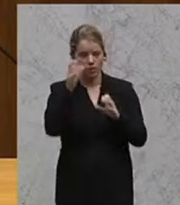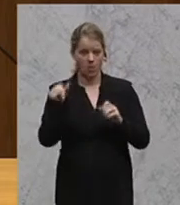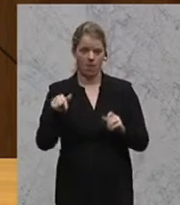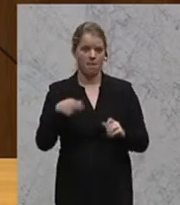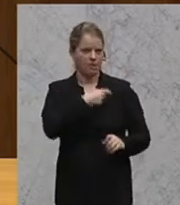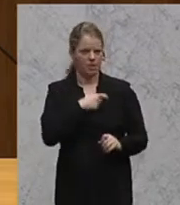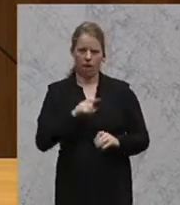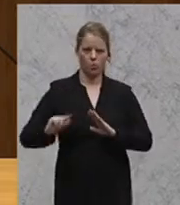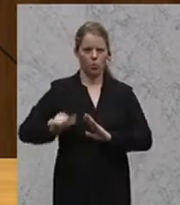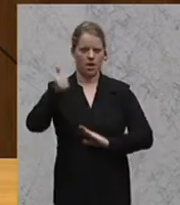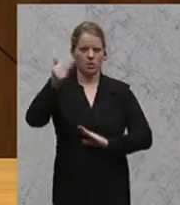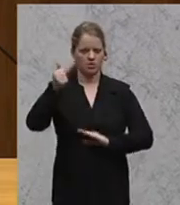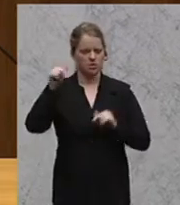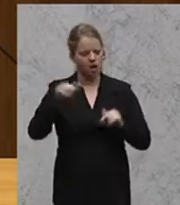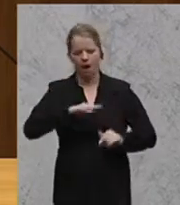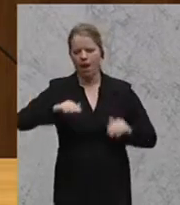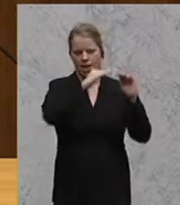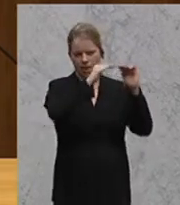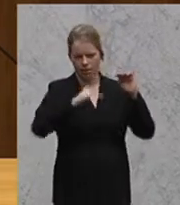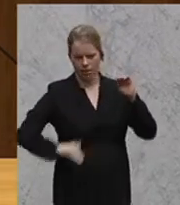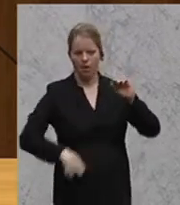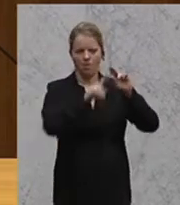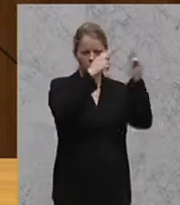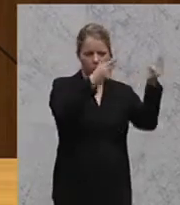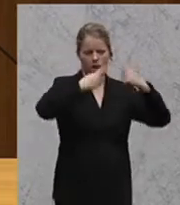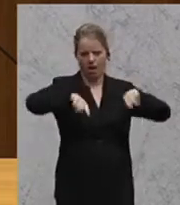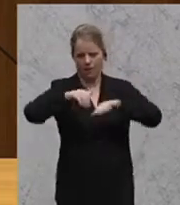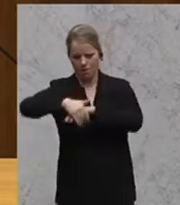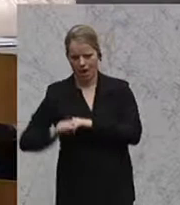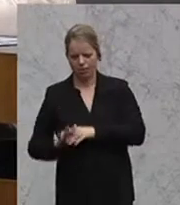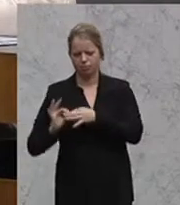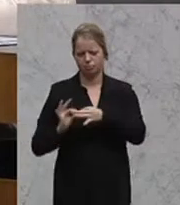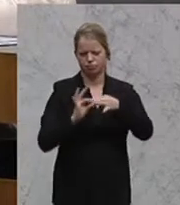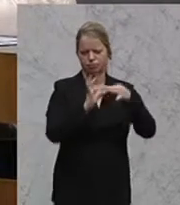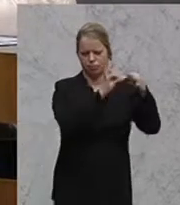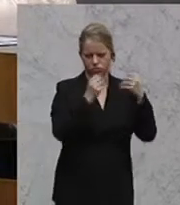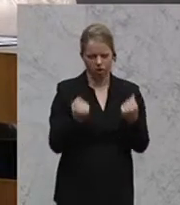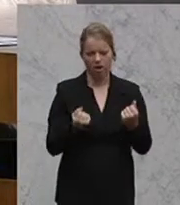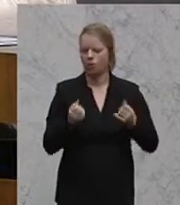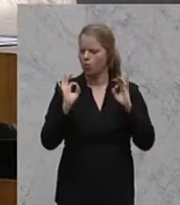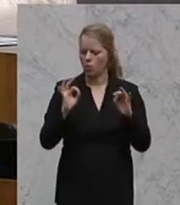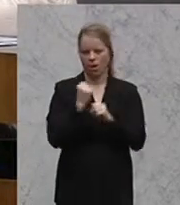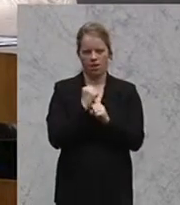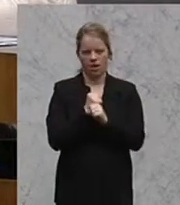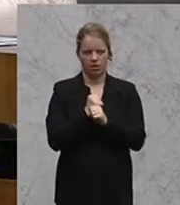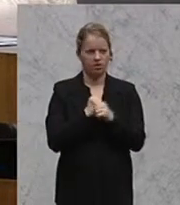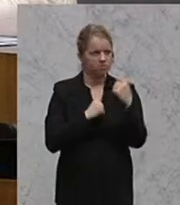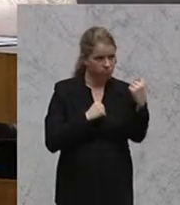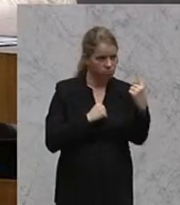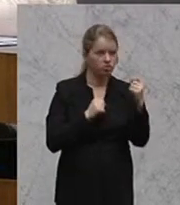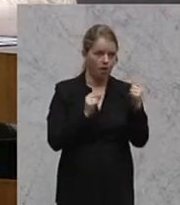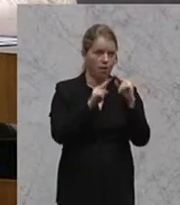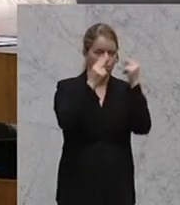die Partei, die in allen Ebenen von der Gemeinde über die Länder bis zum Bund stark verankert ist und hier glaubwürdig arbeitet. Sie sind sehr stark am Bund